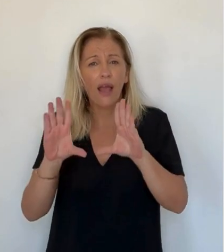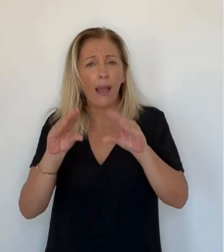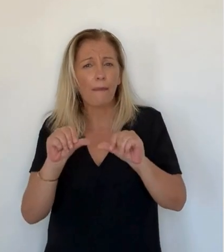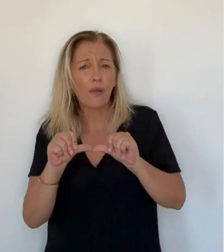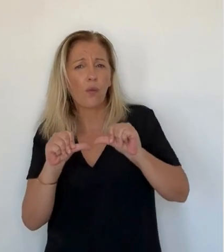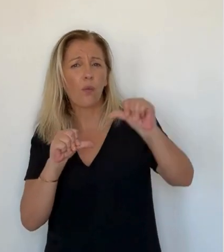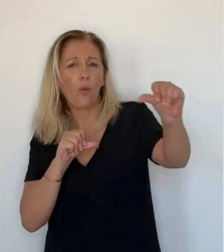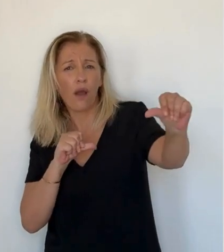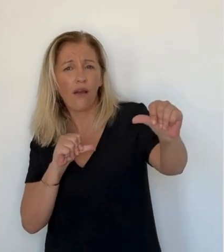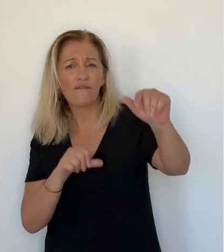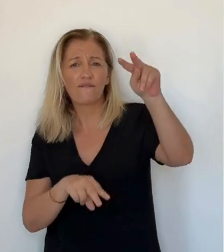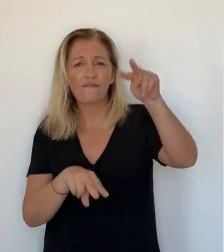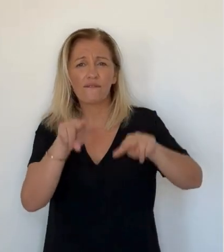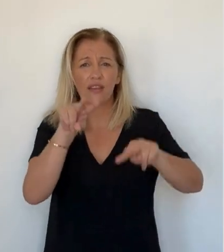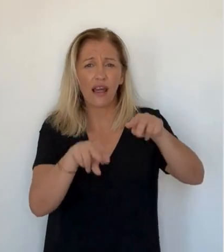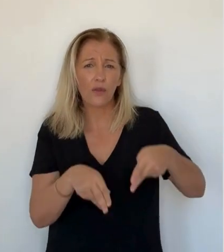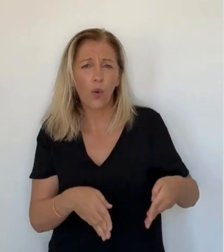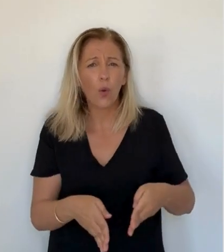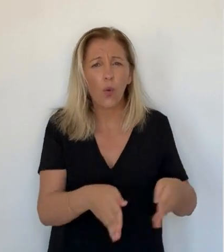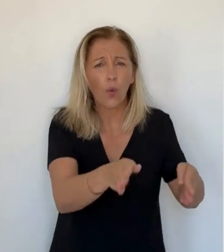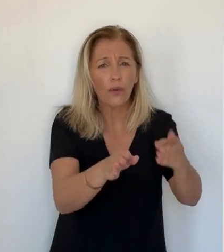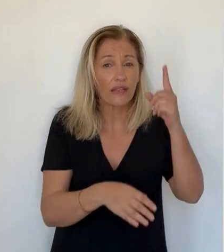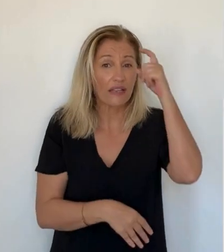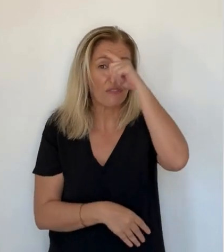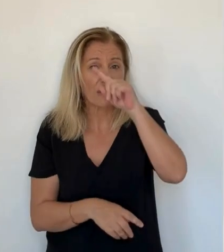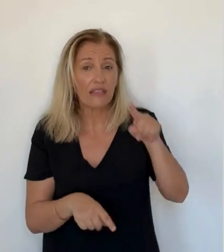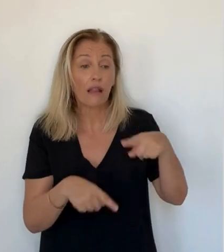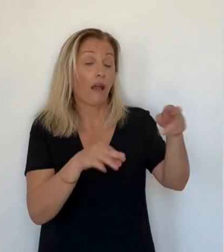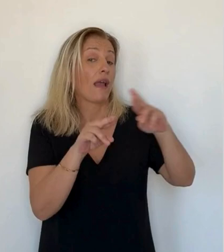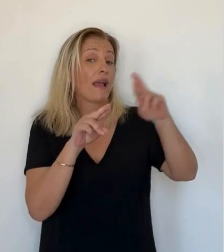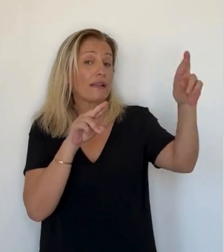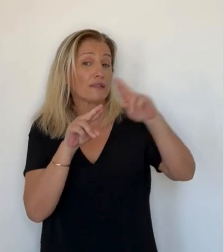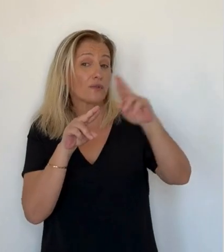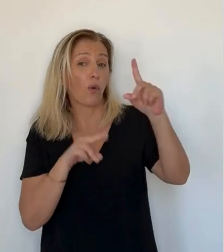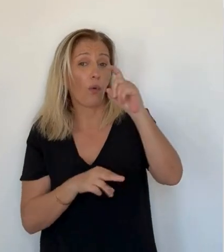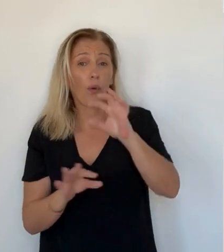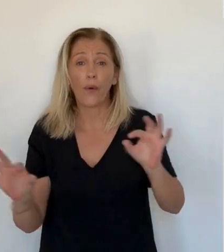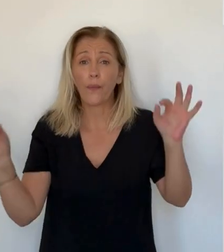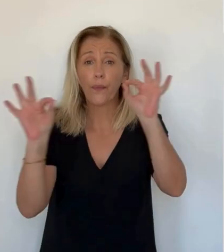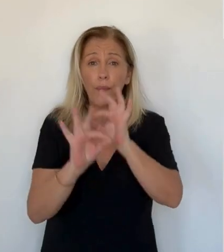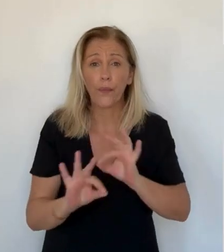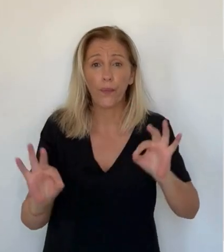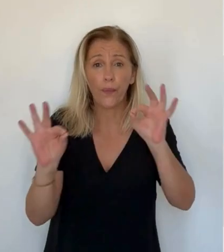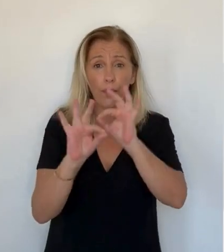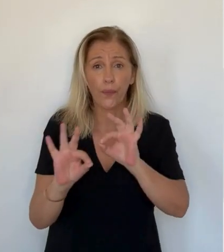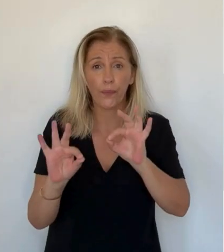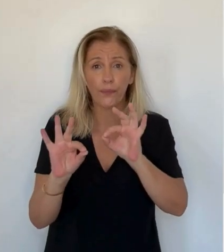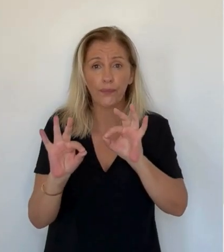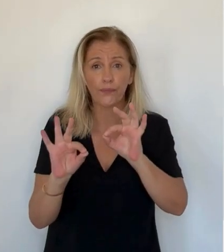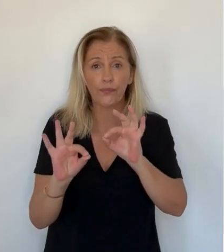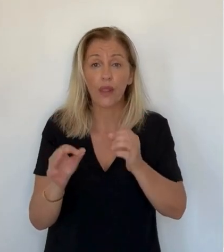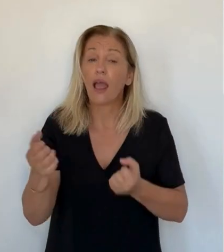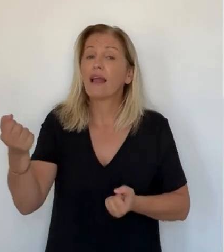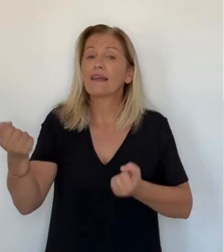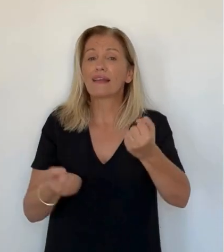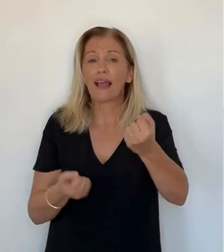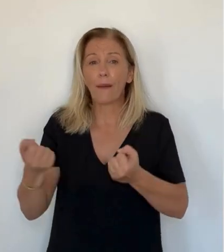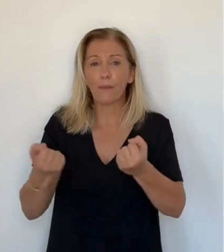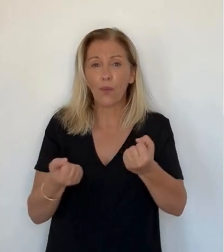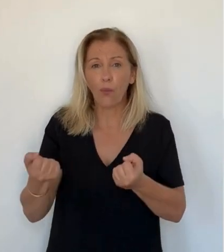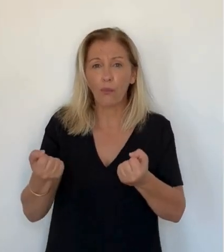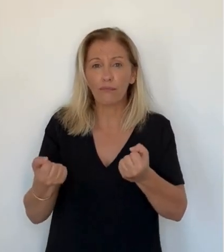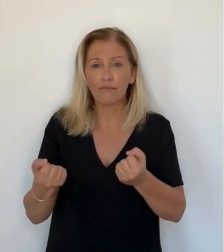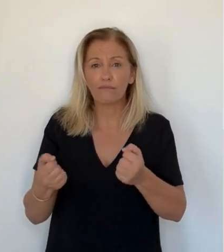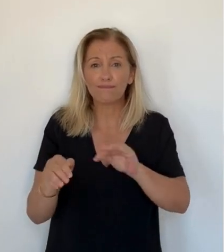attendre qu'elles se rechargent. Et bien entendu, les agriculteurs ne peuvent pas pâtir aujourd'hui des règlements climatiques. Une aide précieuse en milieu